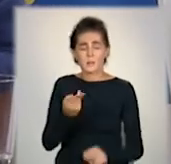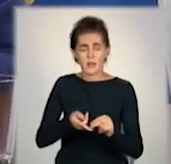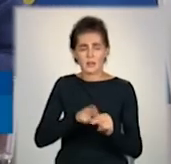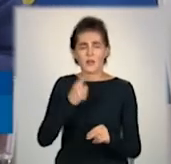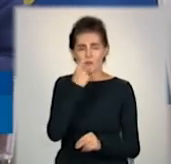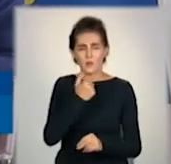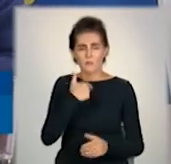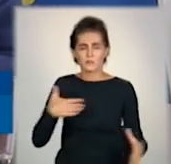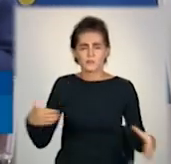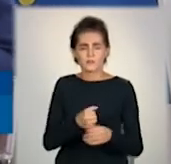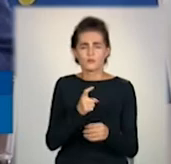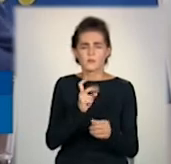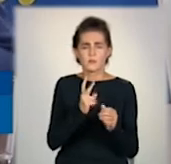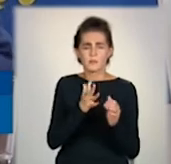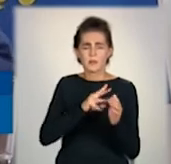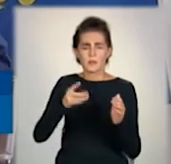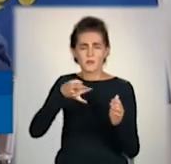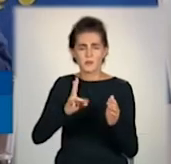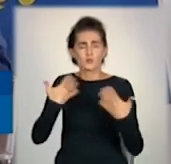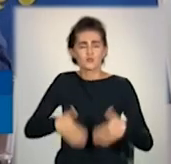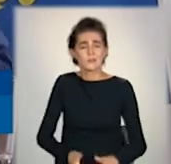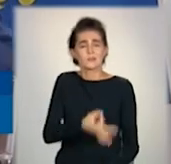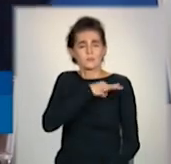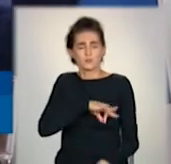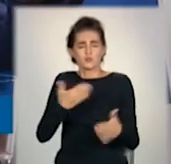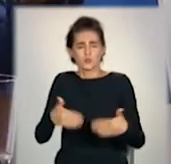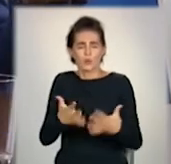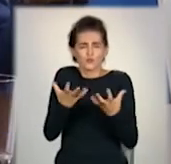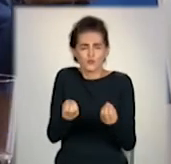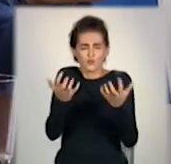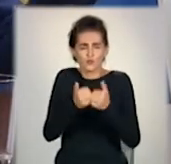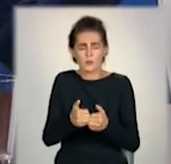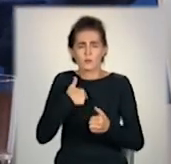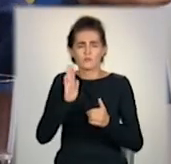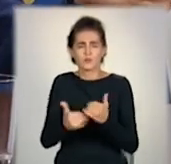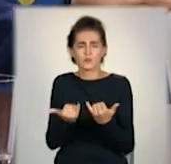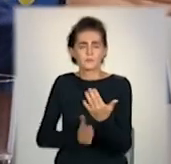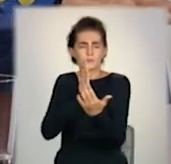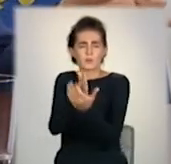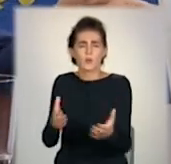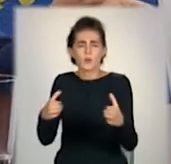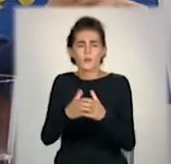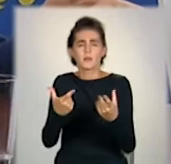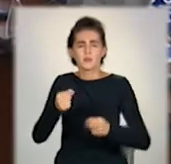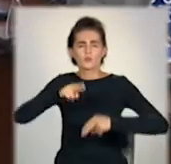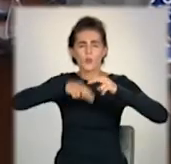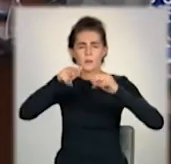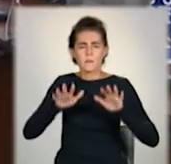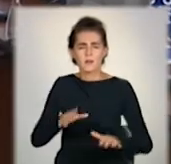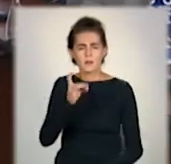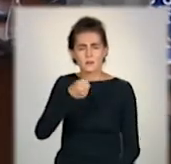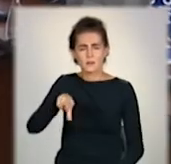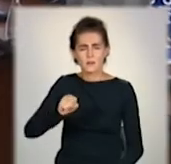125 мільйонів гривень. Вони майже всі використані. І в тому числі ми сьогодні поїдемо на об'єкт, який будує міська рада. Ми